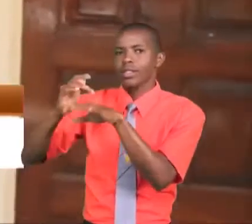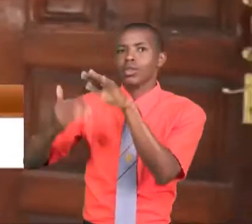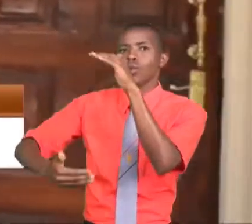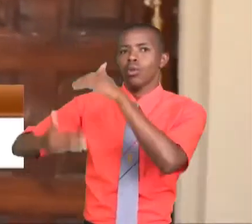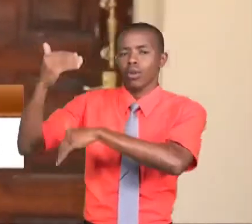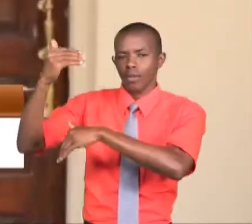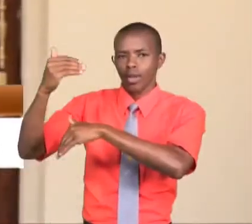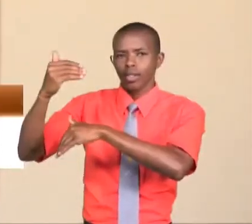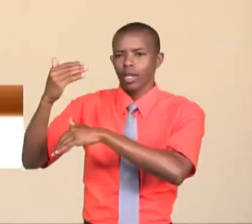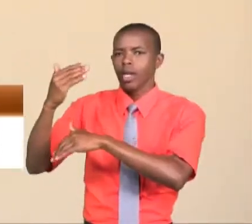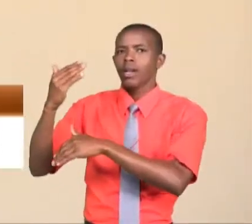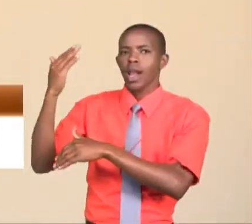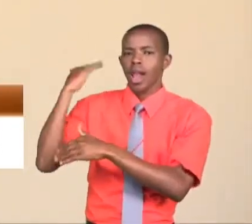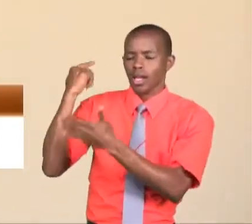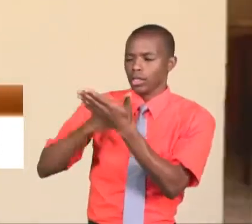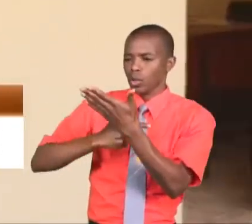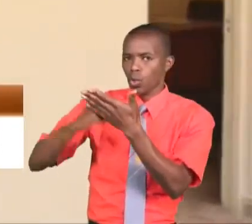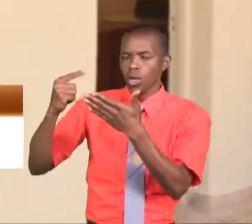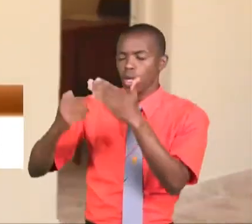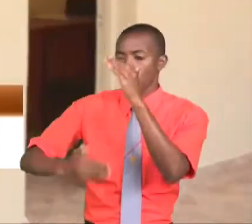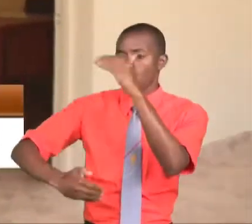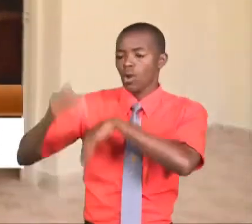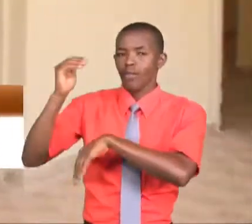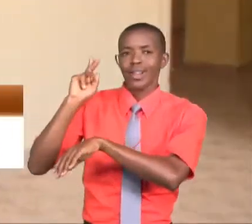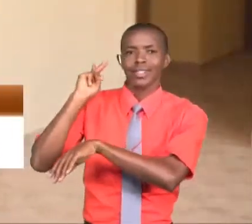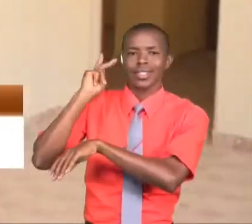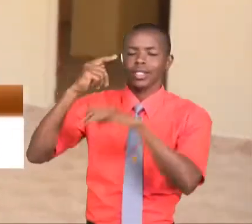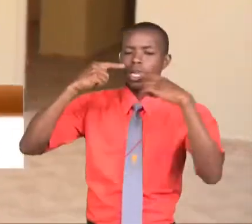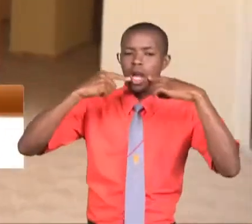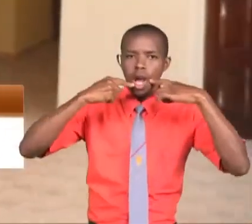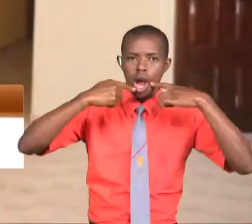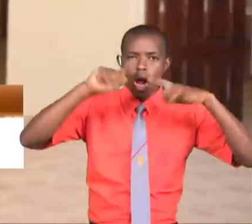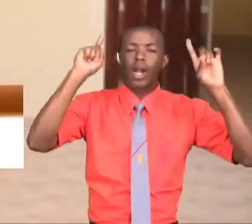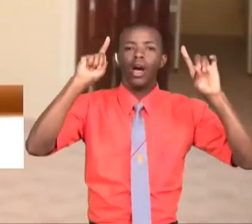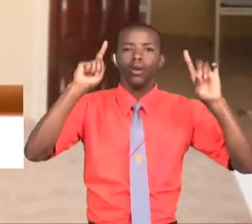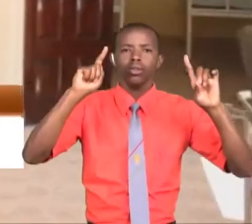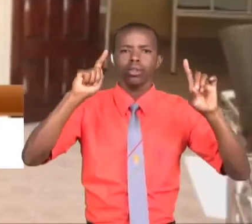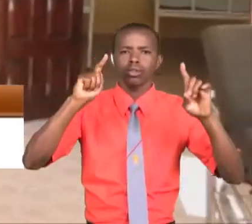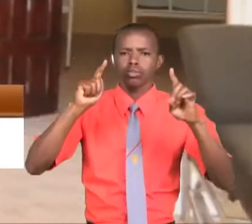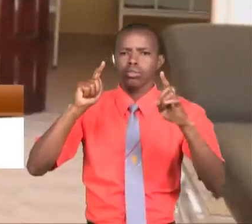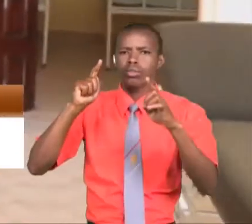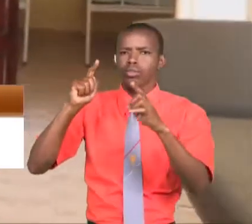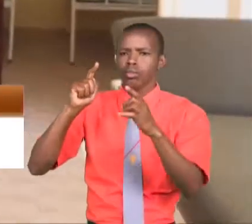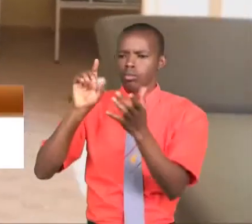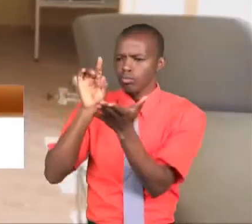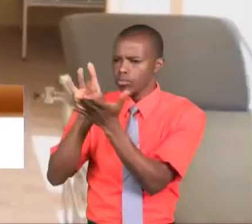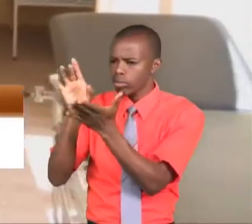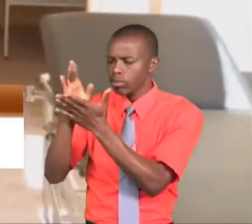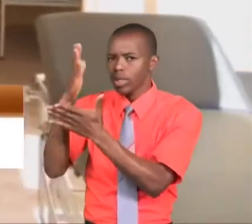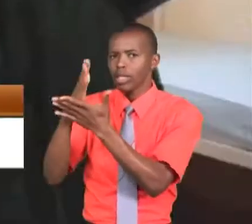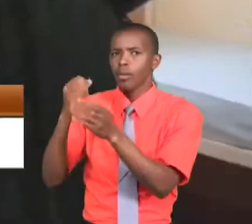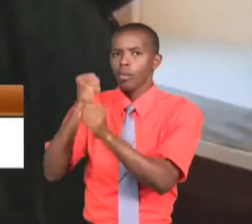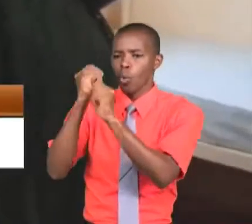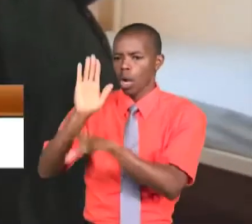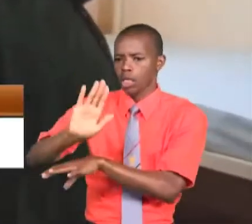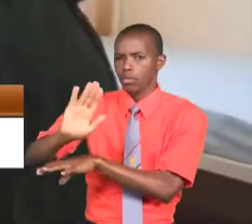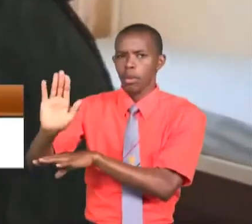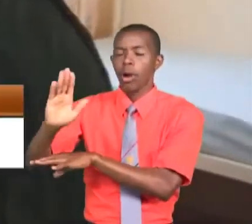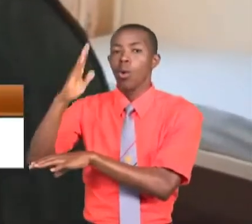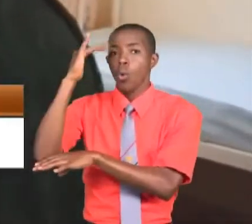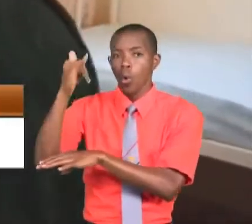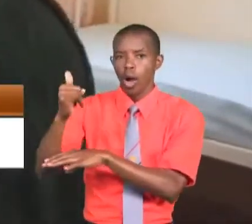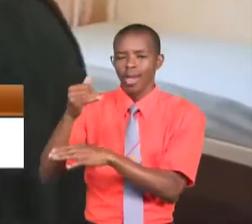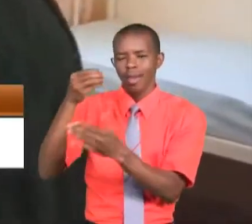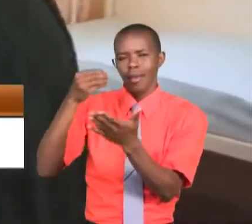Wiki jaanacho hii choki kucha kisi kilitangaza kuwachisha kazi baadhi ya ufanyi kazi wake kutokana na